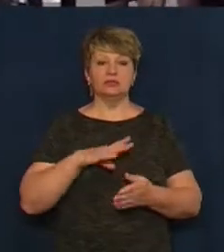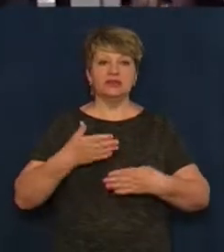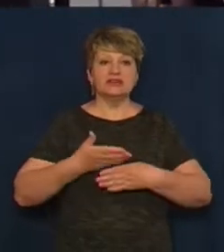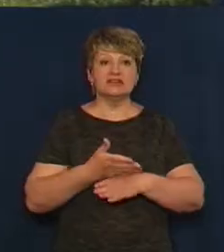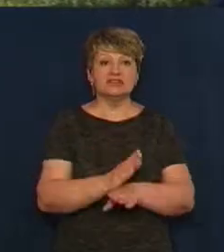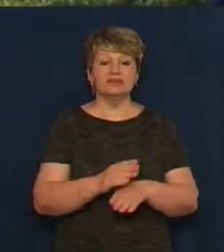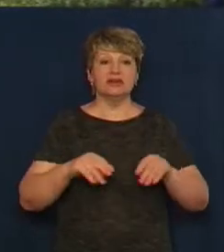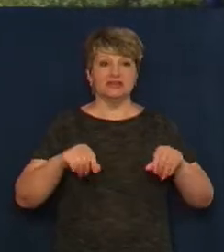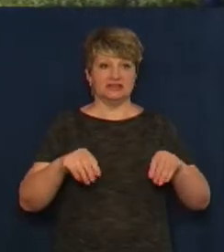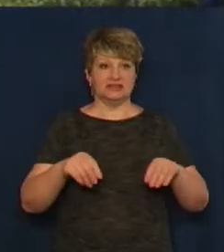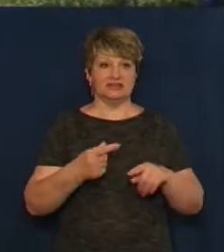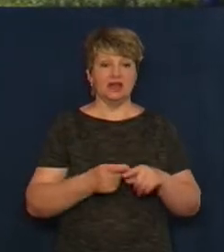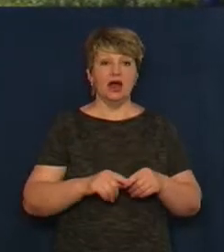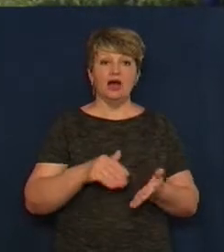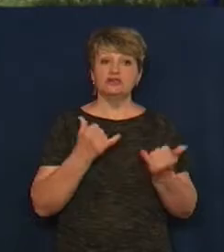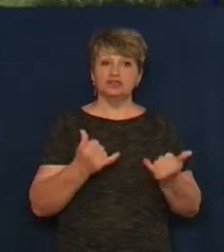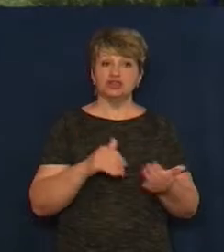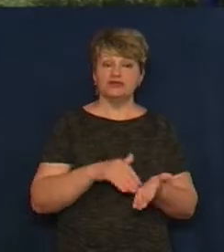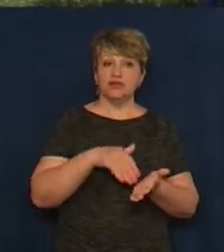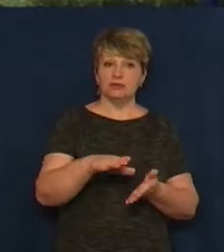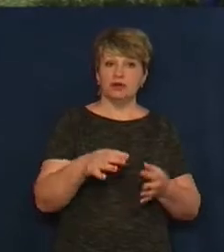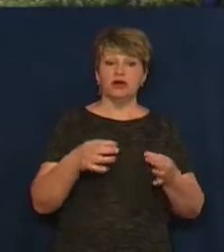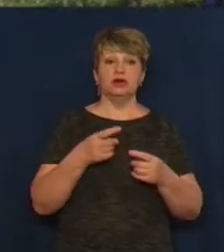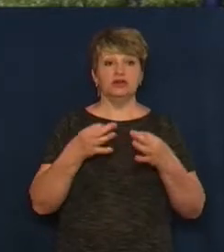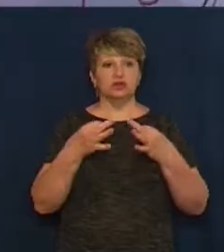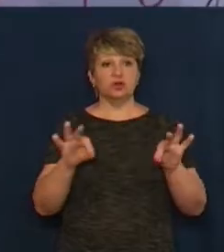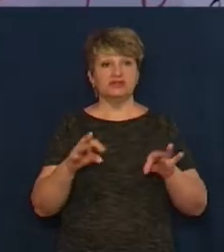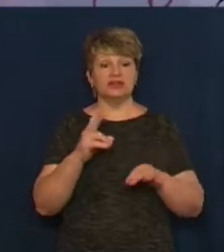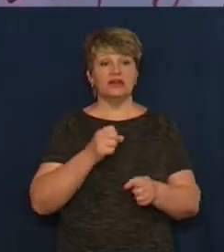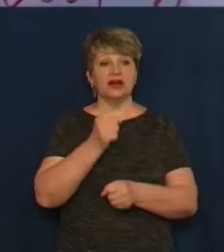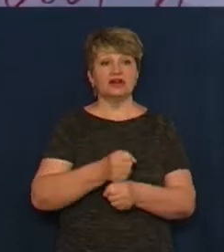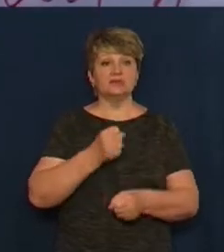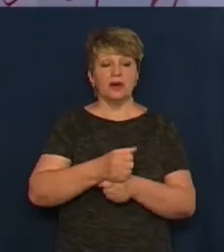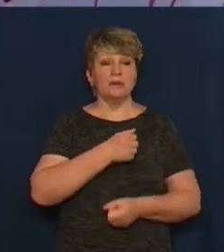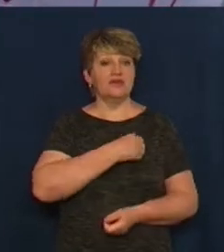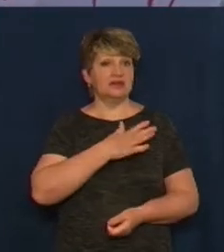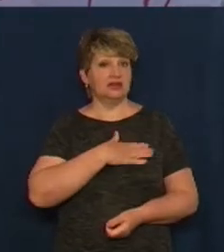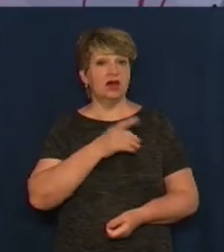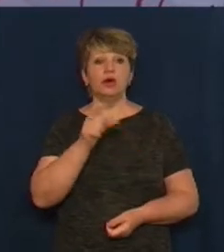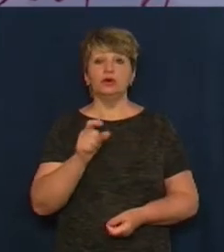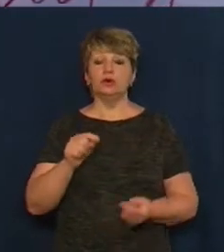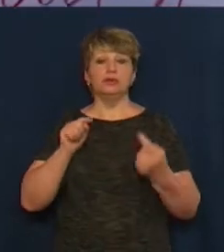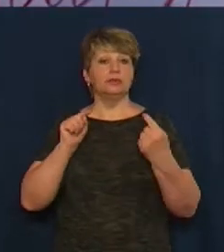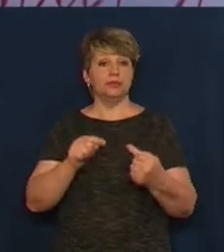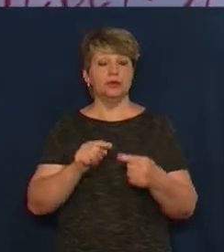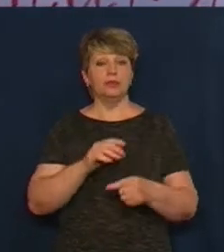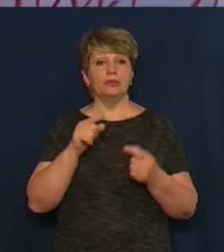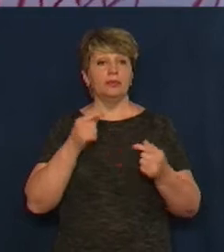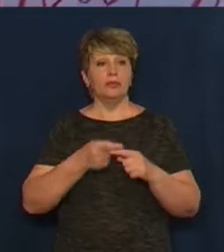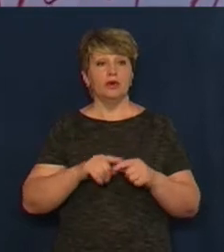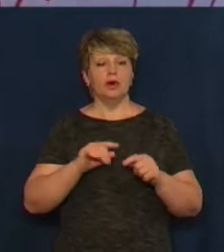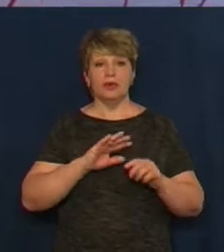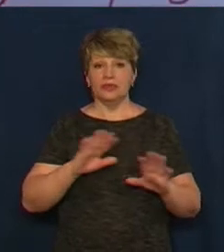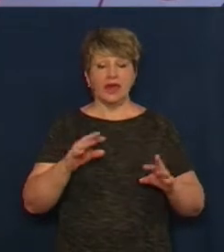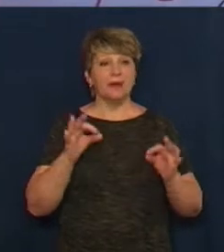Войченка, Держгеокадастер відмовляється давати дозвіл на розробку документів для приватизації. Люди протестують проти неправомірних, на їхню думку,